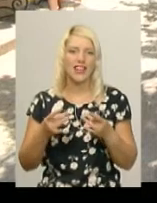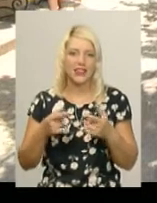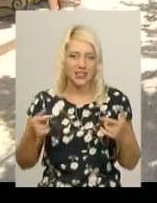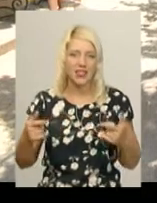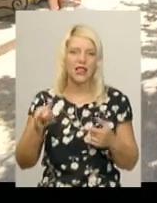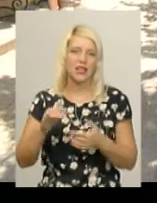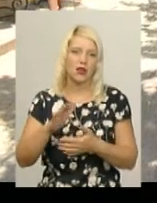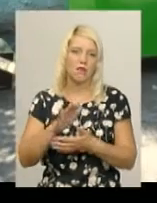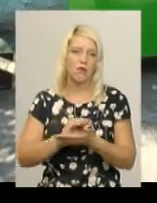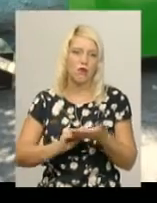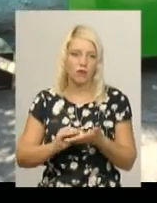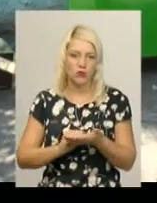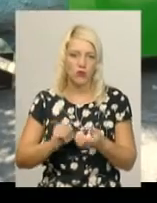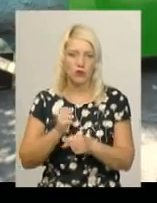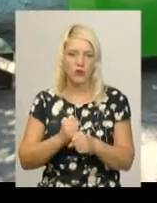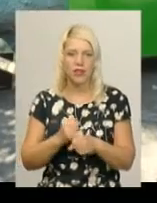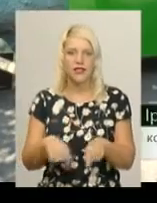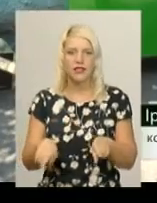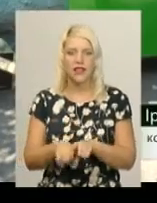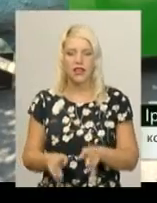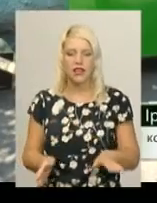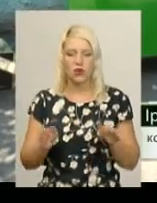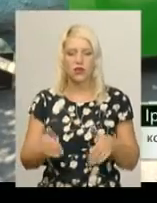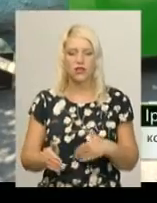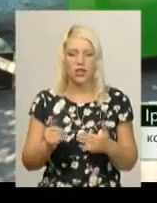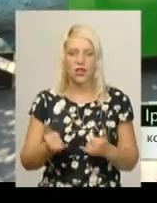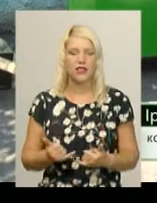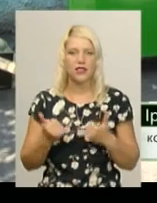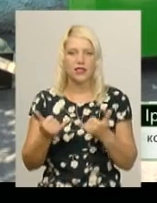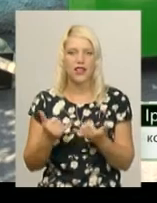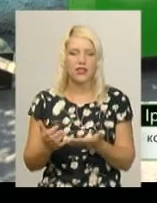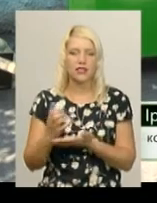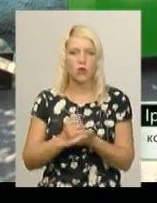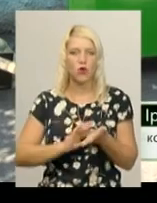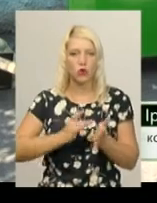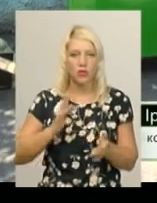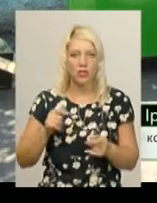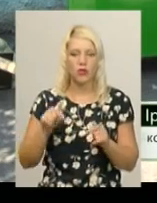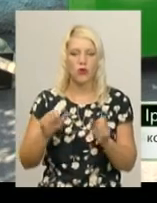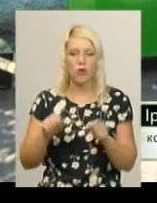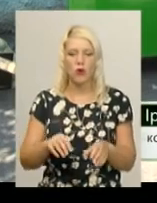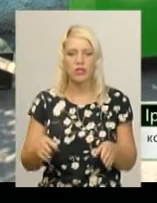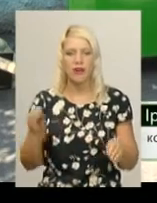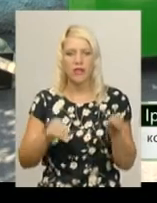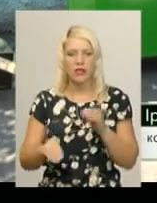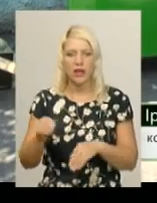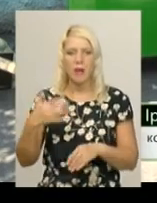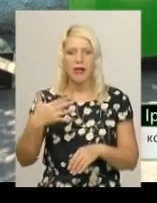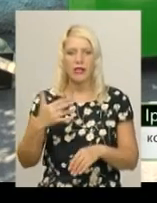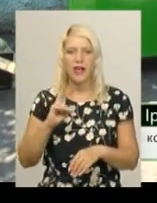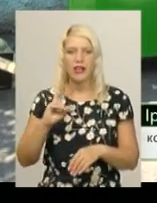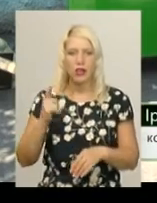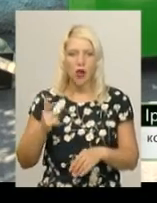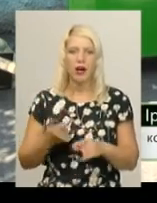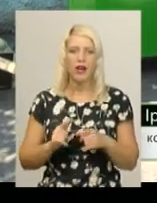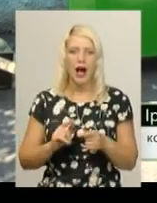повторної переробки. Такий контейнер призначений для збору скла. Сюди може вміститися приблизно 50 кілограмів вторинної